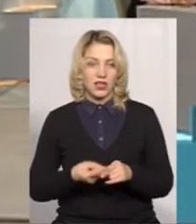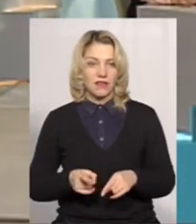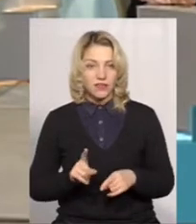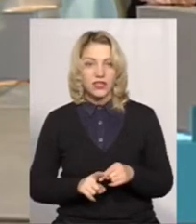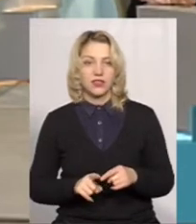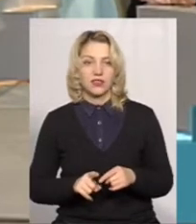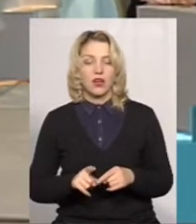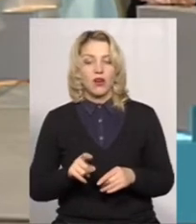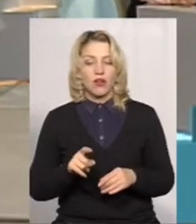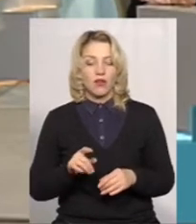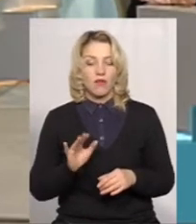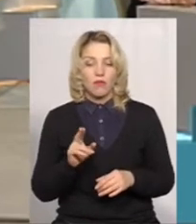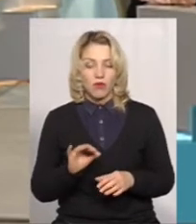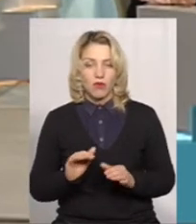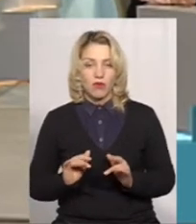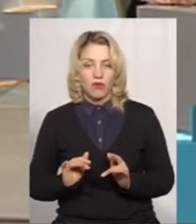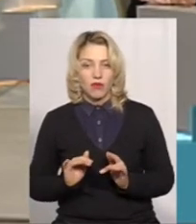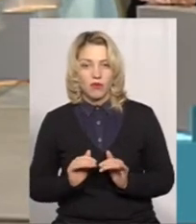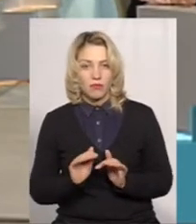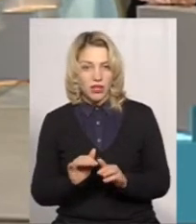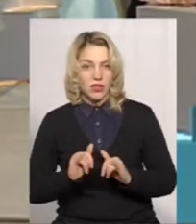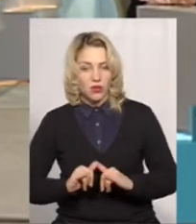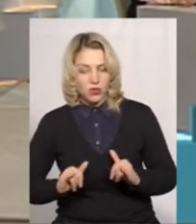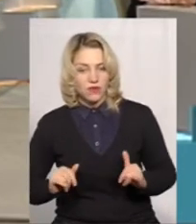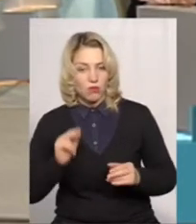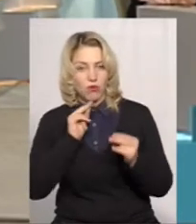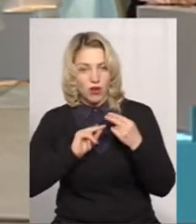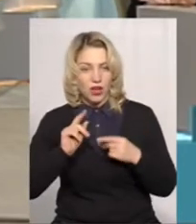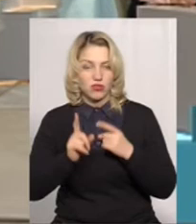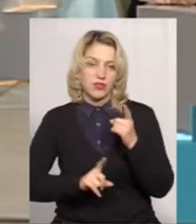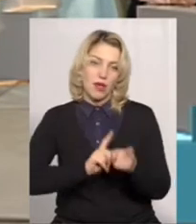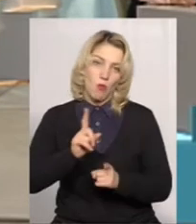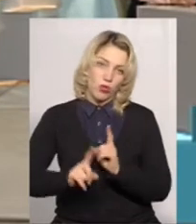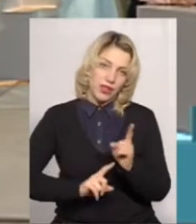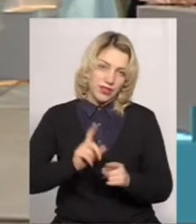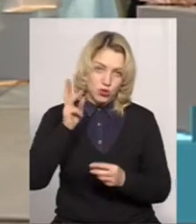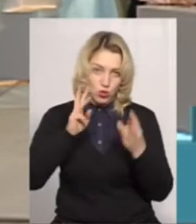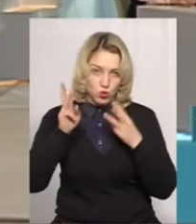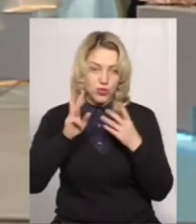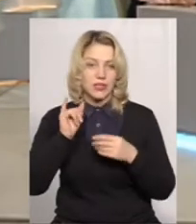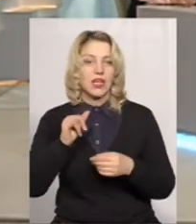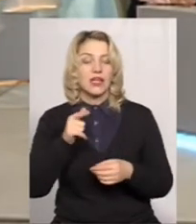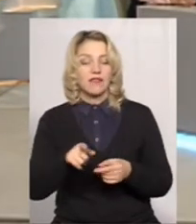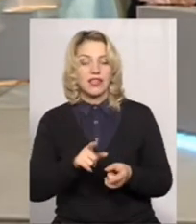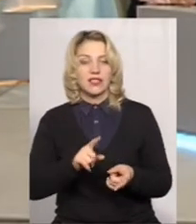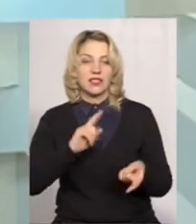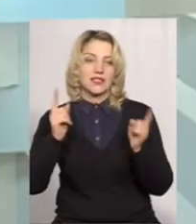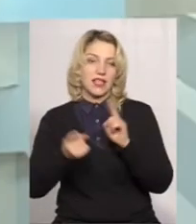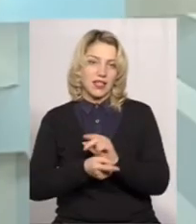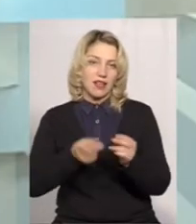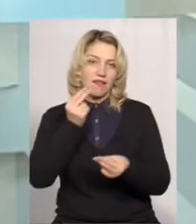по мірі розвитку, він покращується, модернізується, він стає більш